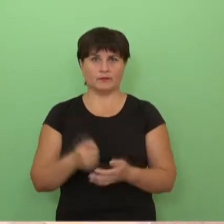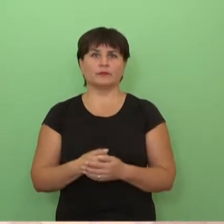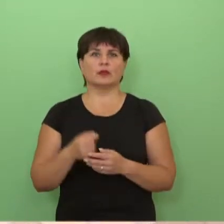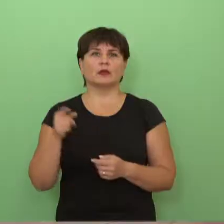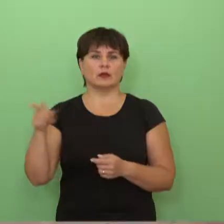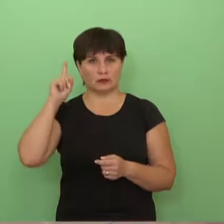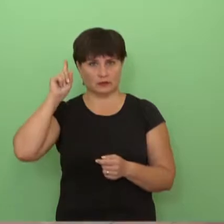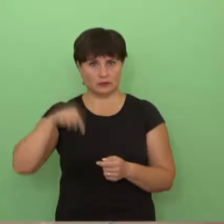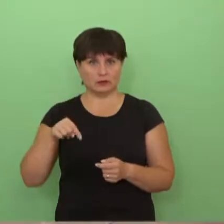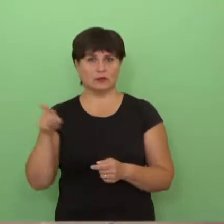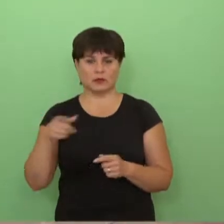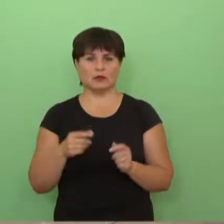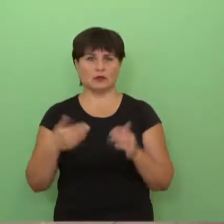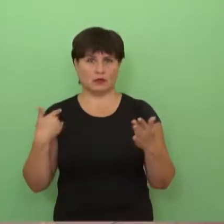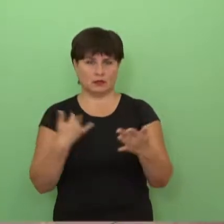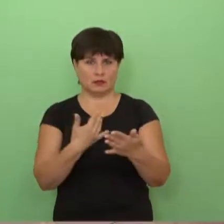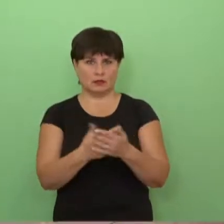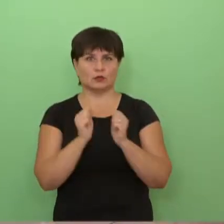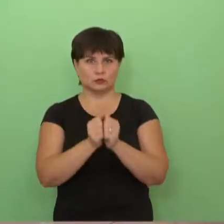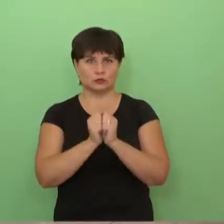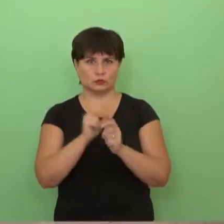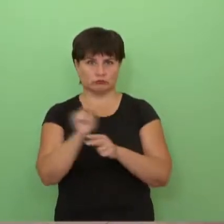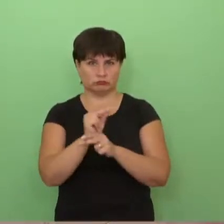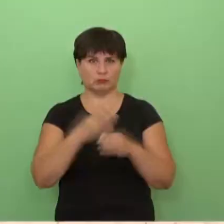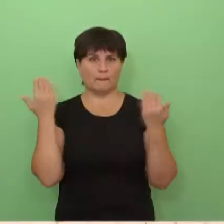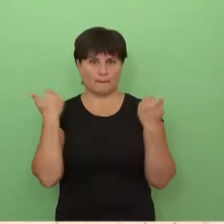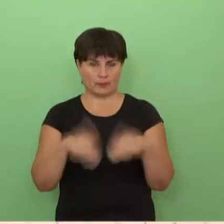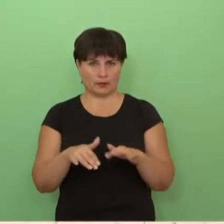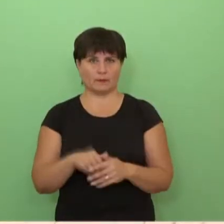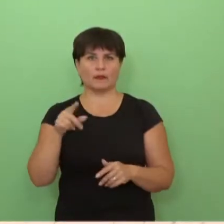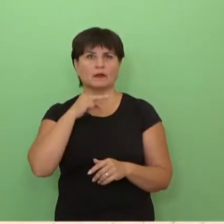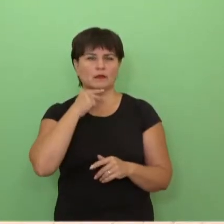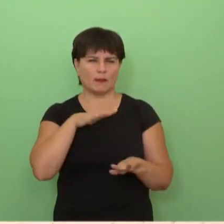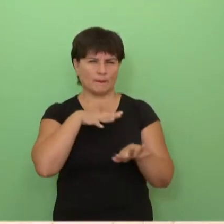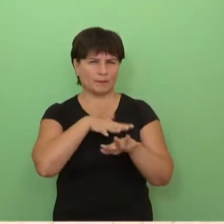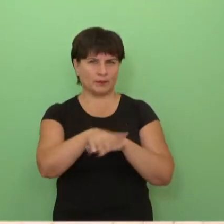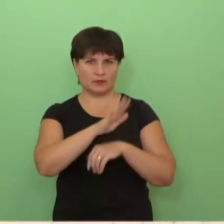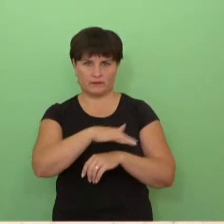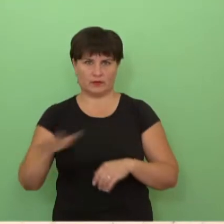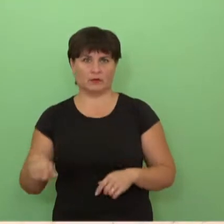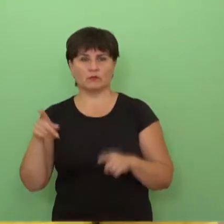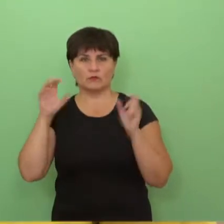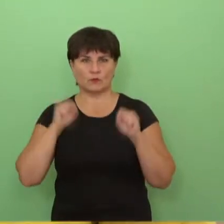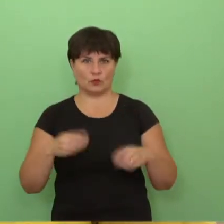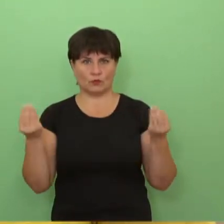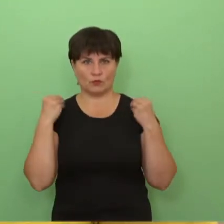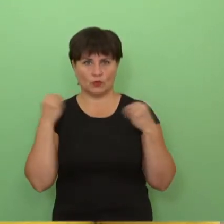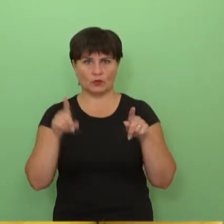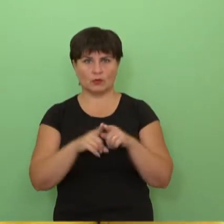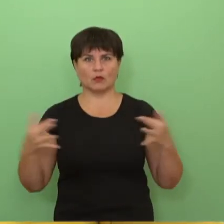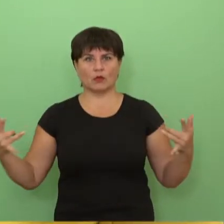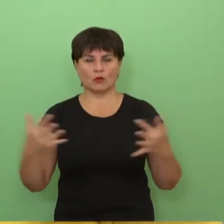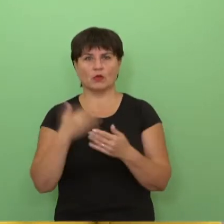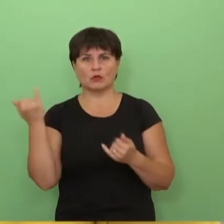organizuoti įdomios pupomokinės veiklas. Daug erdvių tvarkomės ir savomis lėšomis, ir savo